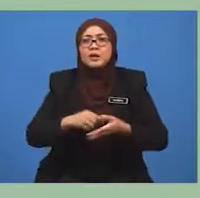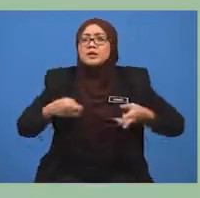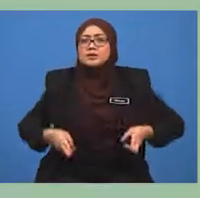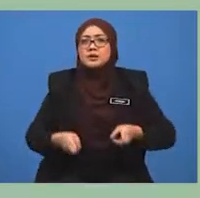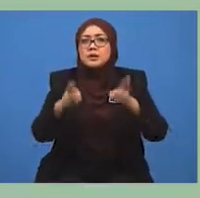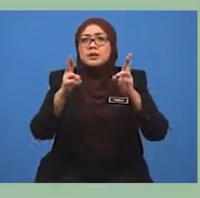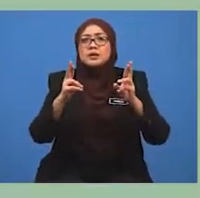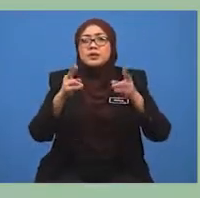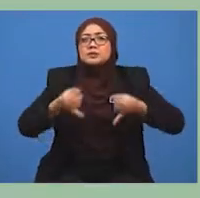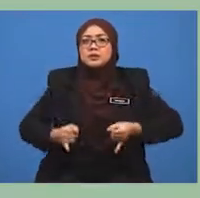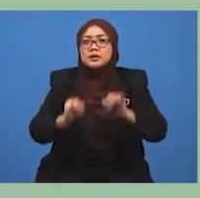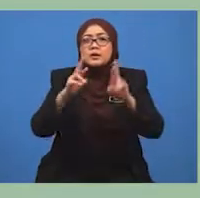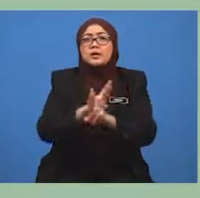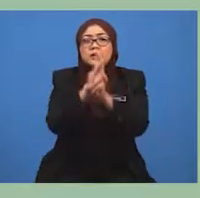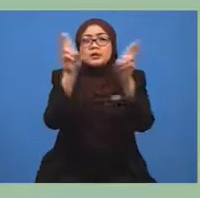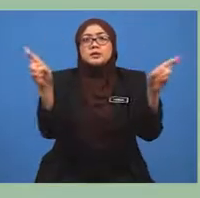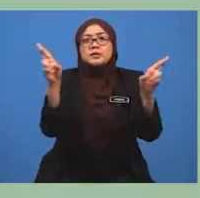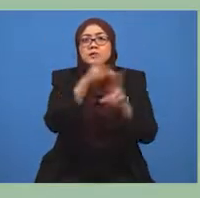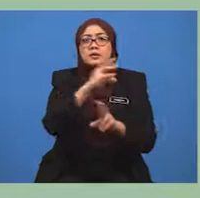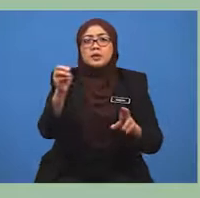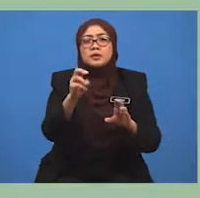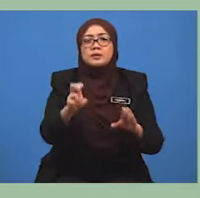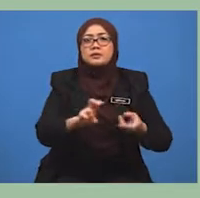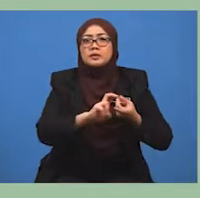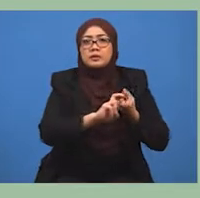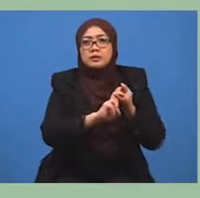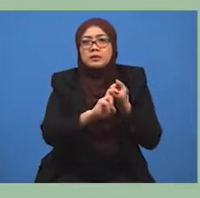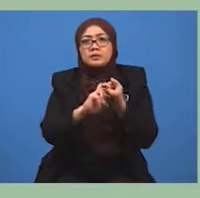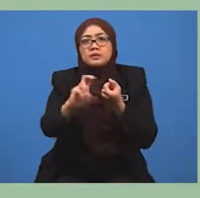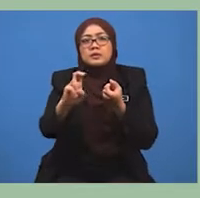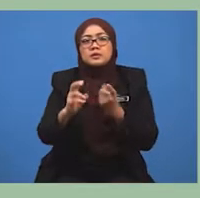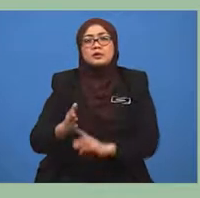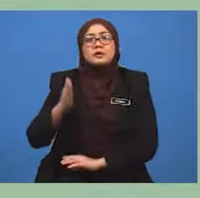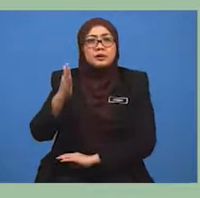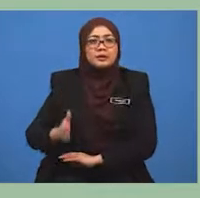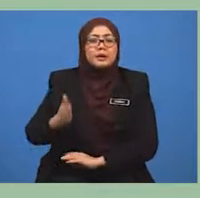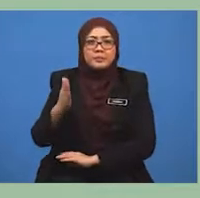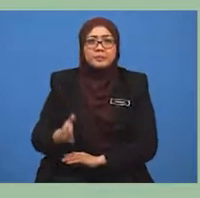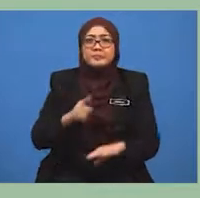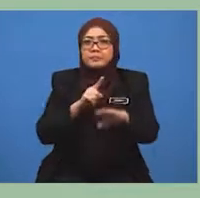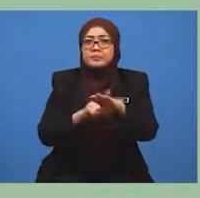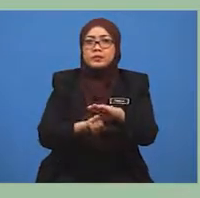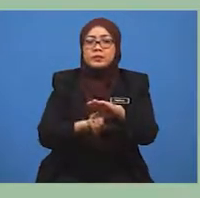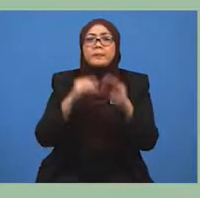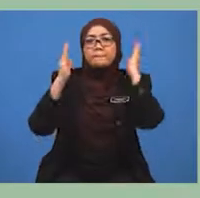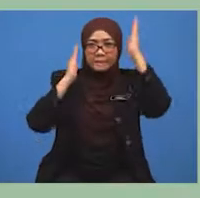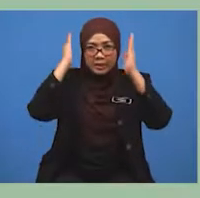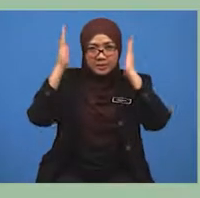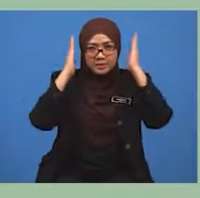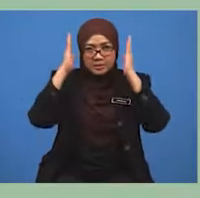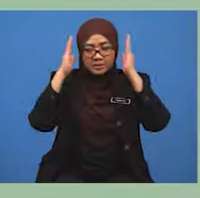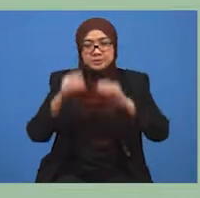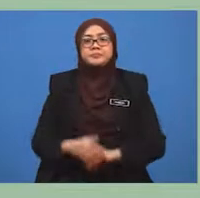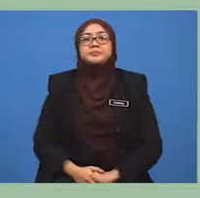jalan raya dan jaringan landasan kereta api di Malaysia. Tahukah, murid